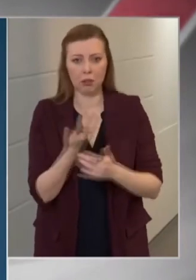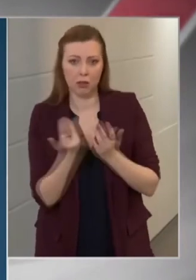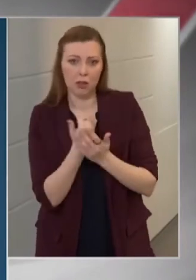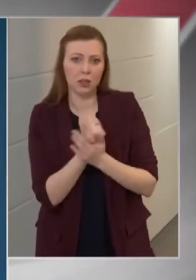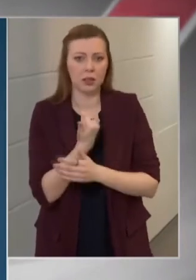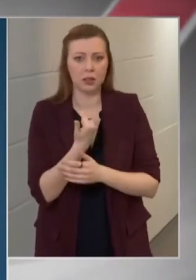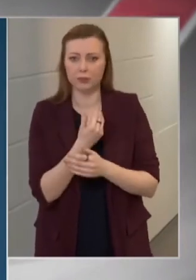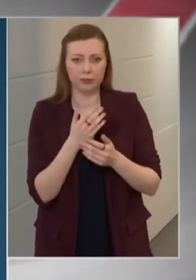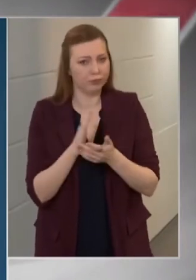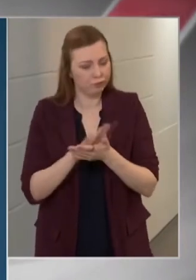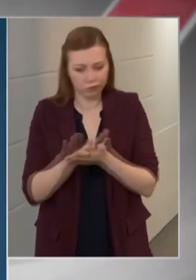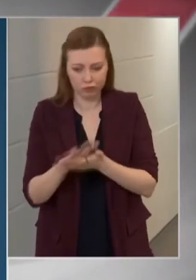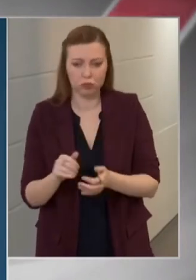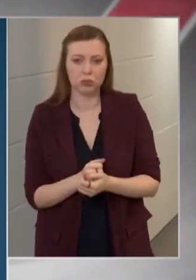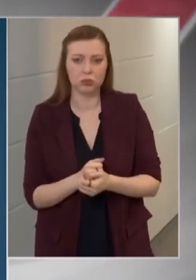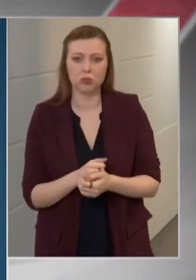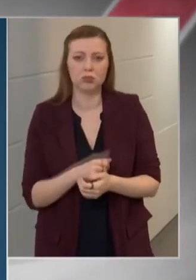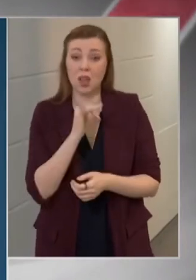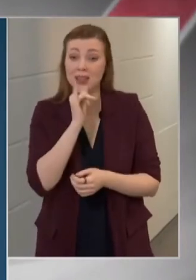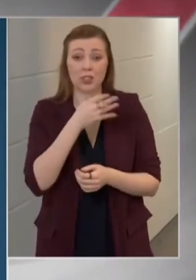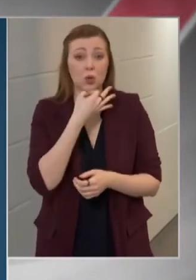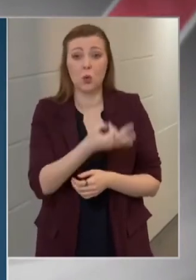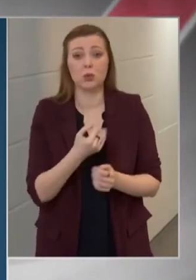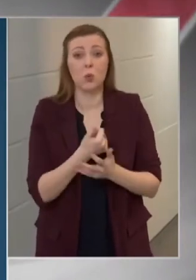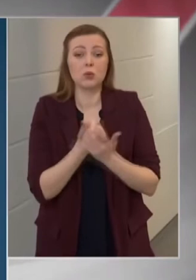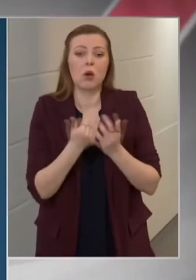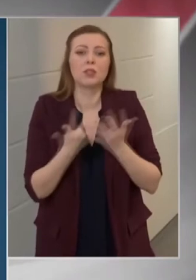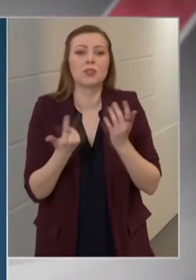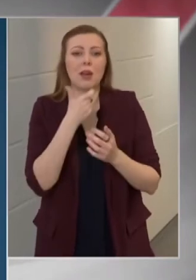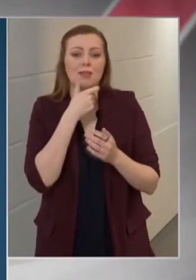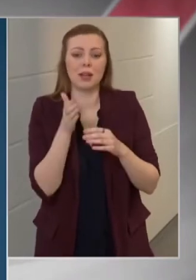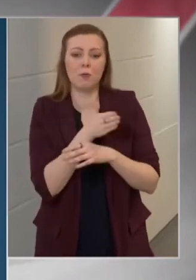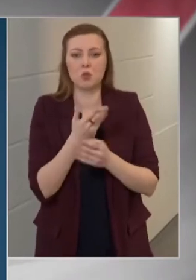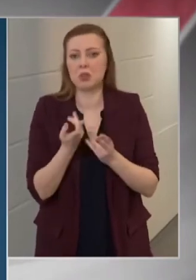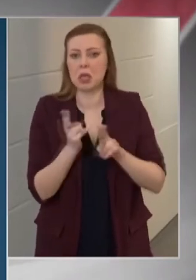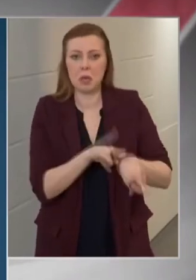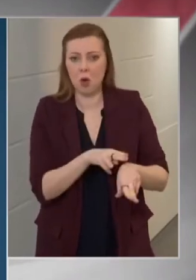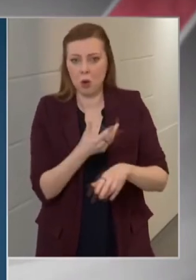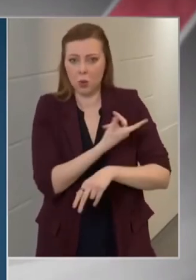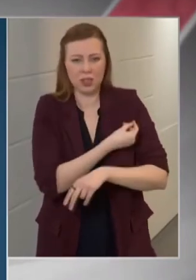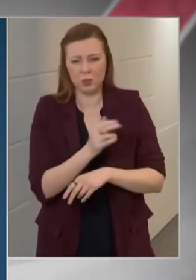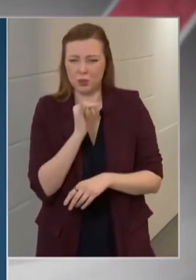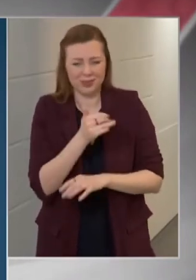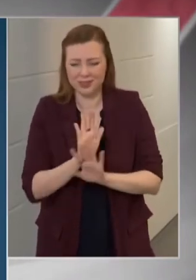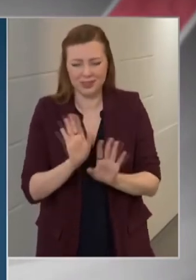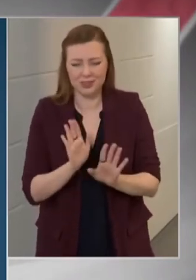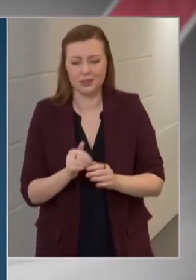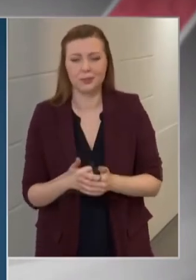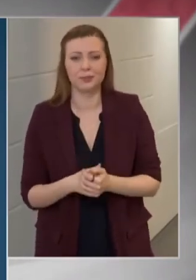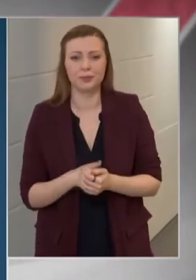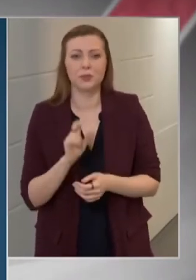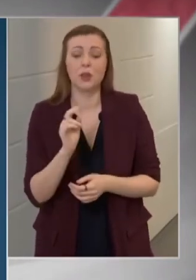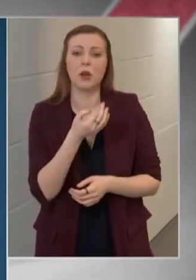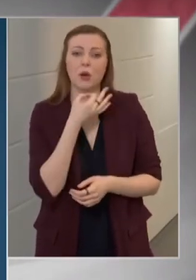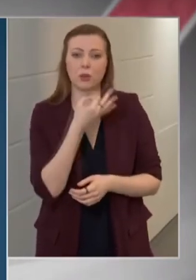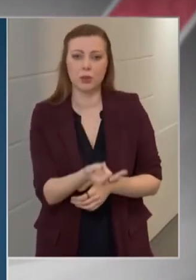Szó sincs arról, hogy kimaradnának a 60 és 70 év közöttiek az oltásból. Egyszerűen arról van